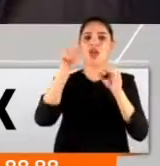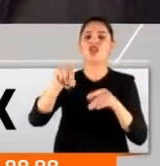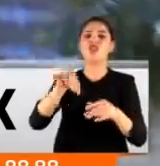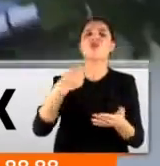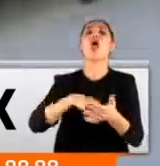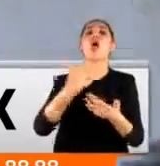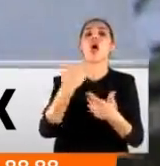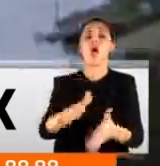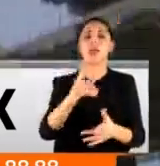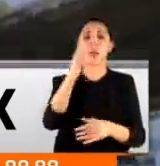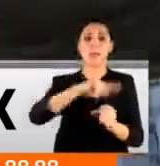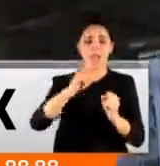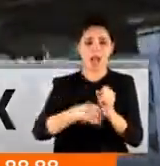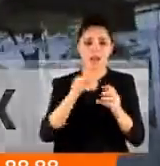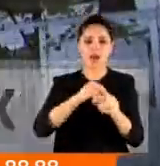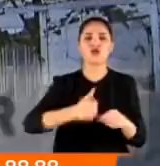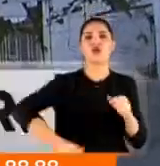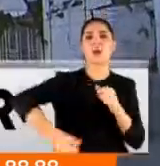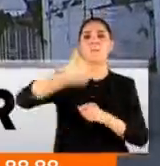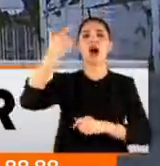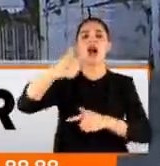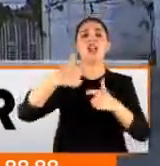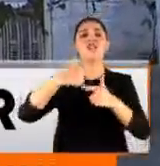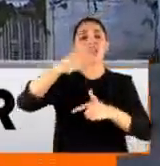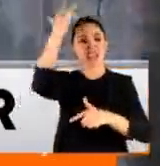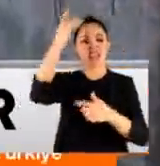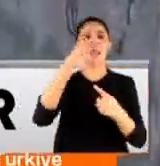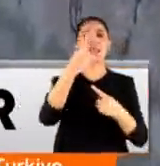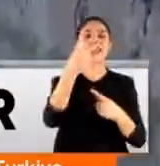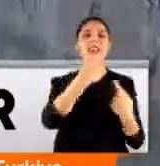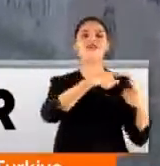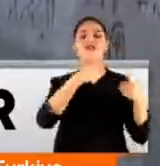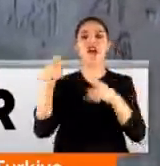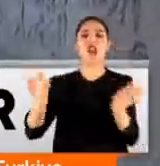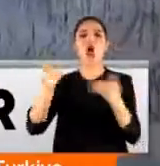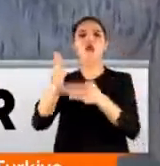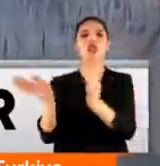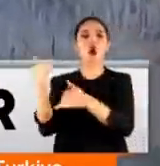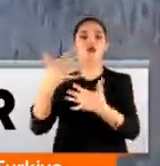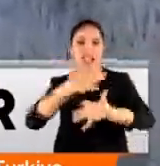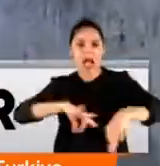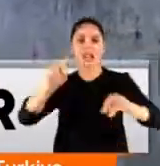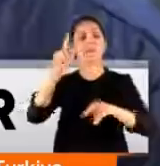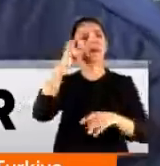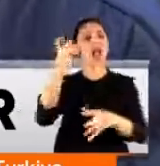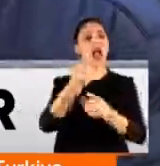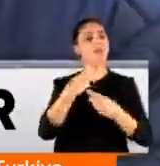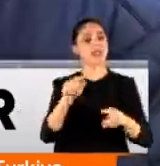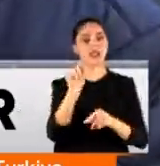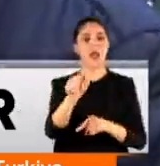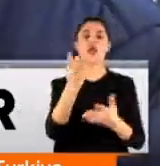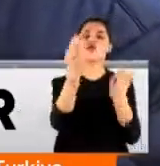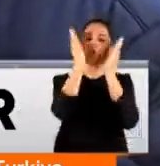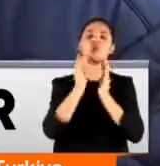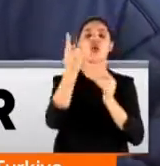ödemiyorlar. Bir hafta içinde bakanlık Fikirtepe'de iki ayrı ofis açacak. Vatandaşlar ofislerden bilgi alabilecek. Çok şükür en